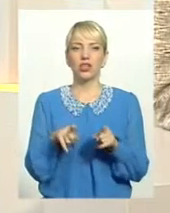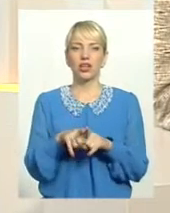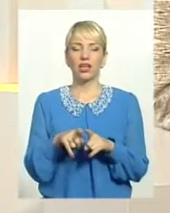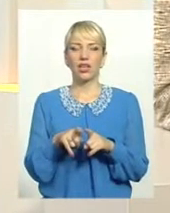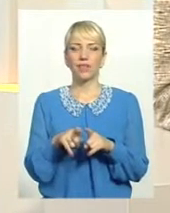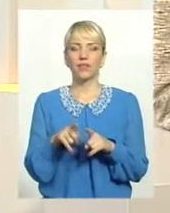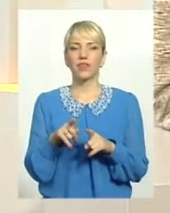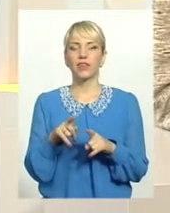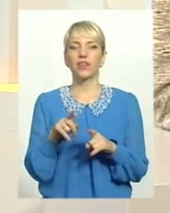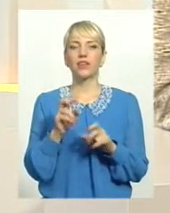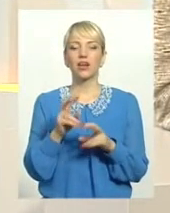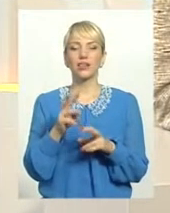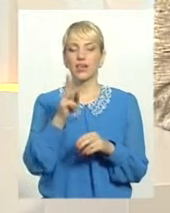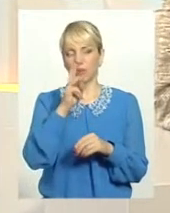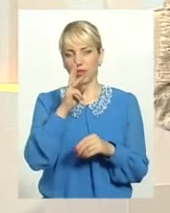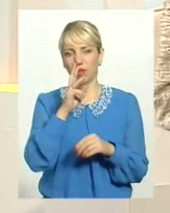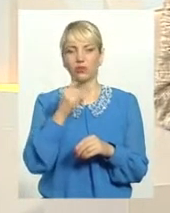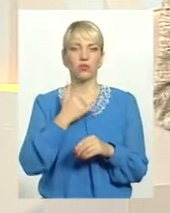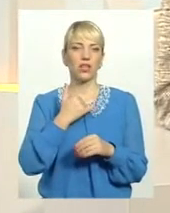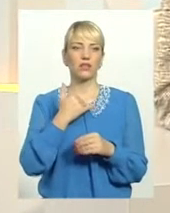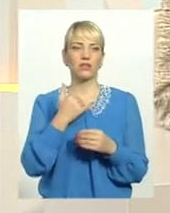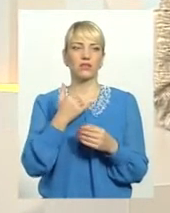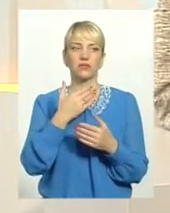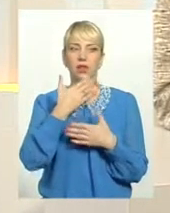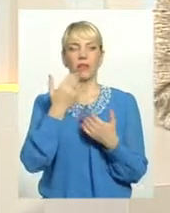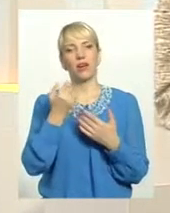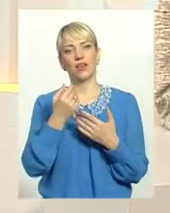заборгованість зарплати, ми можемо сказати, що практично подолане?